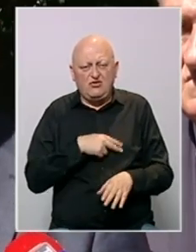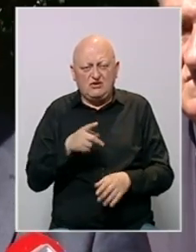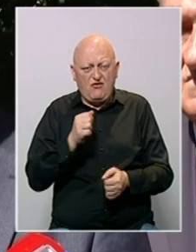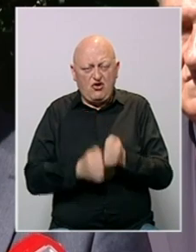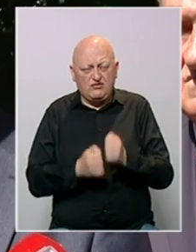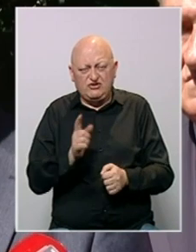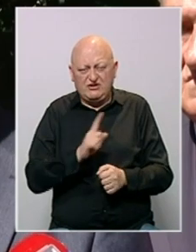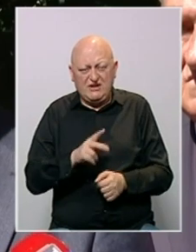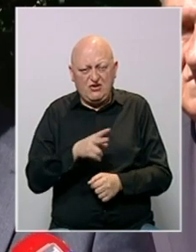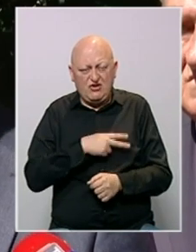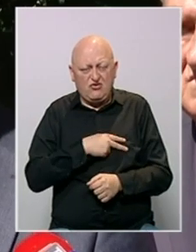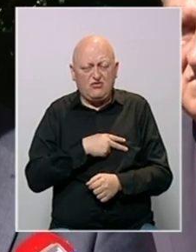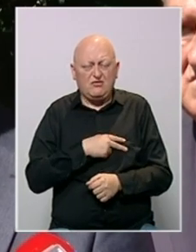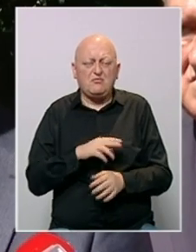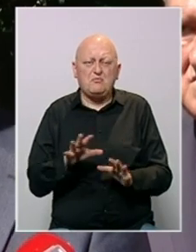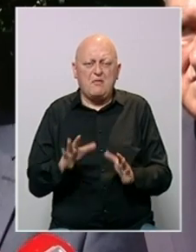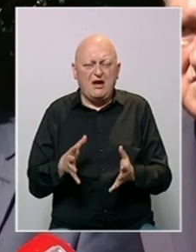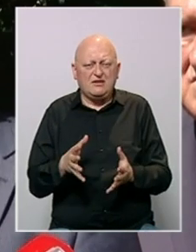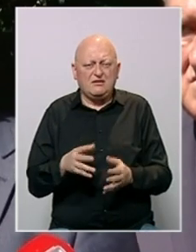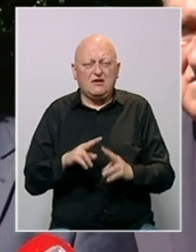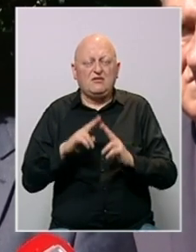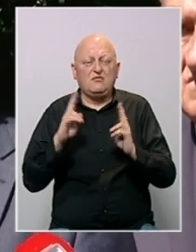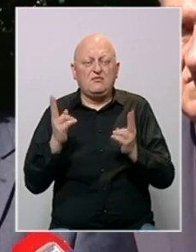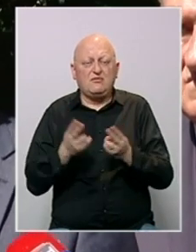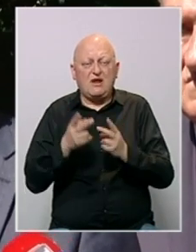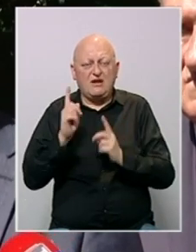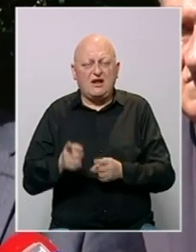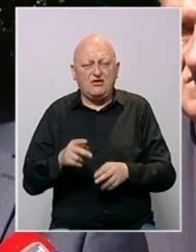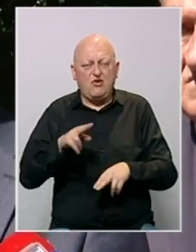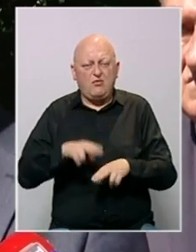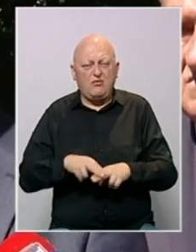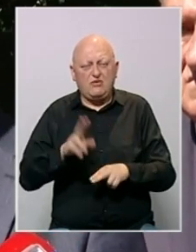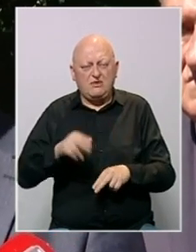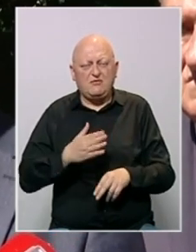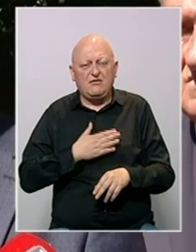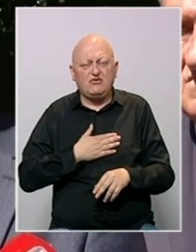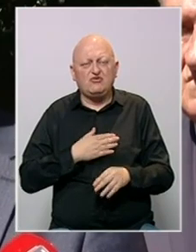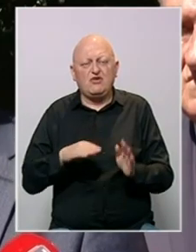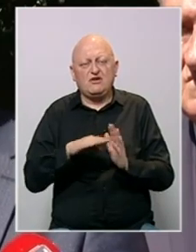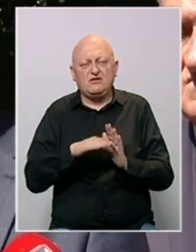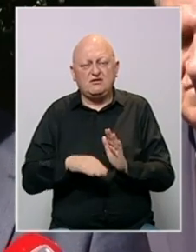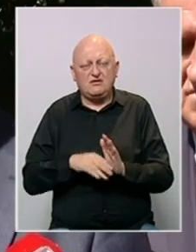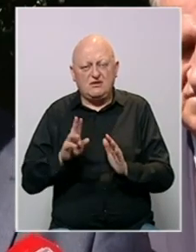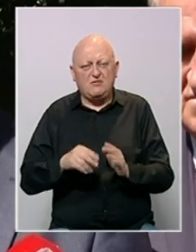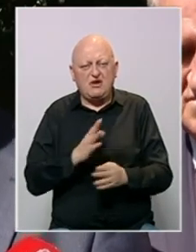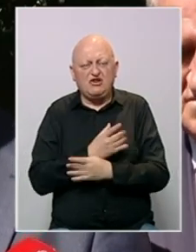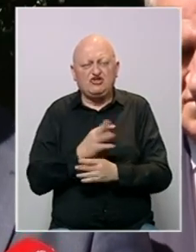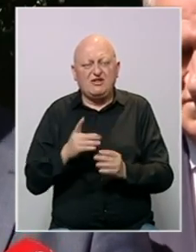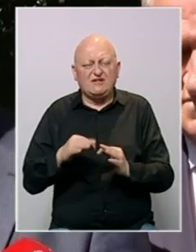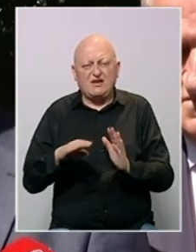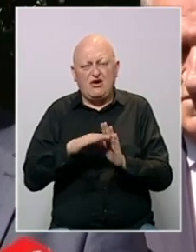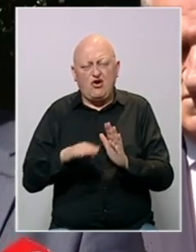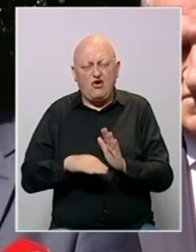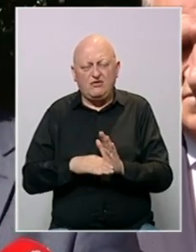zločin niko nije odgovarao, mada međunarodno ratno pravo ima svoje standarde, postoji ženevska konvencija,